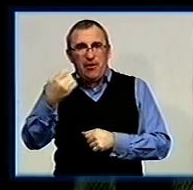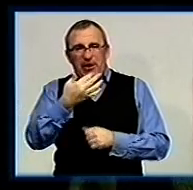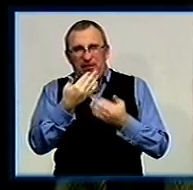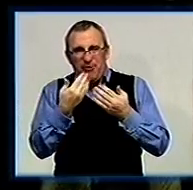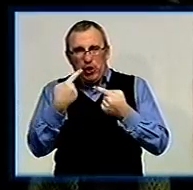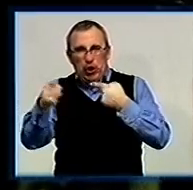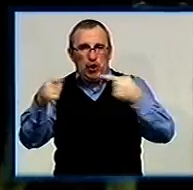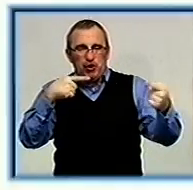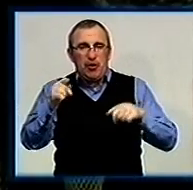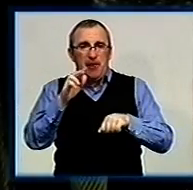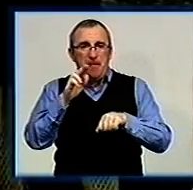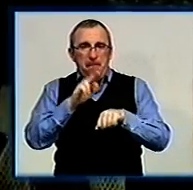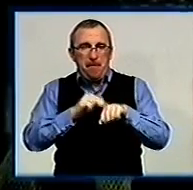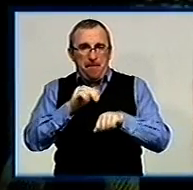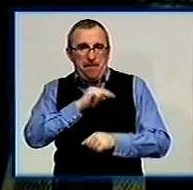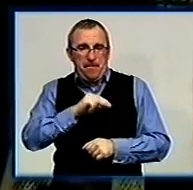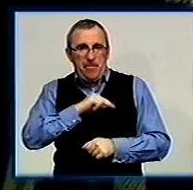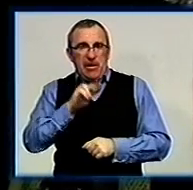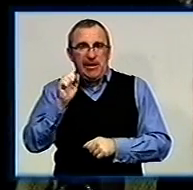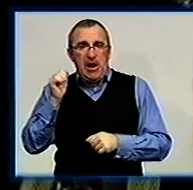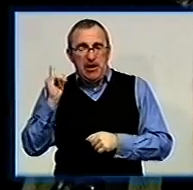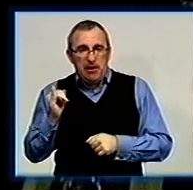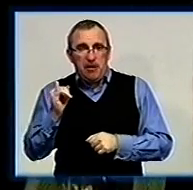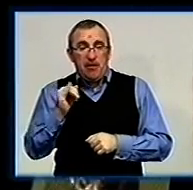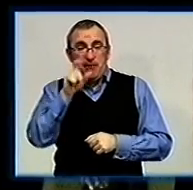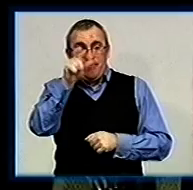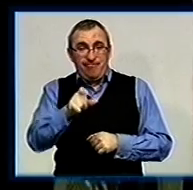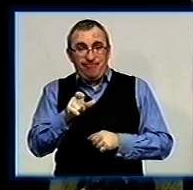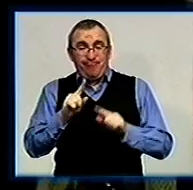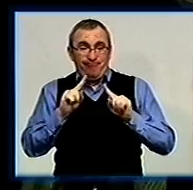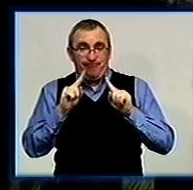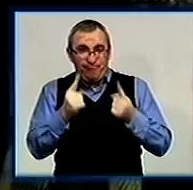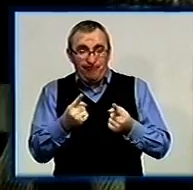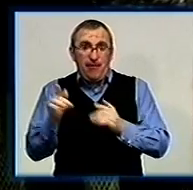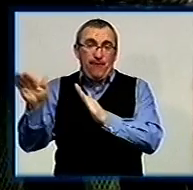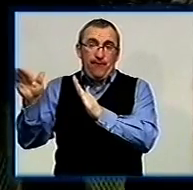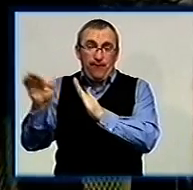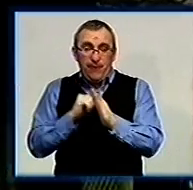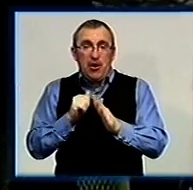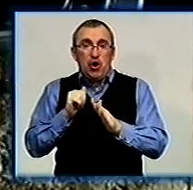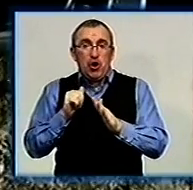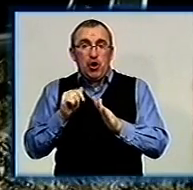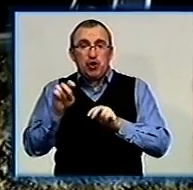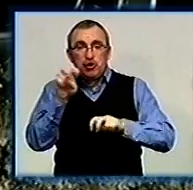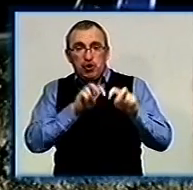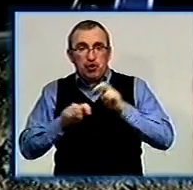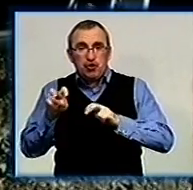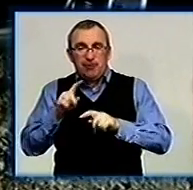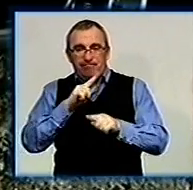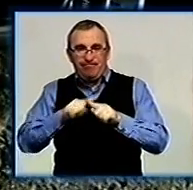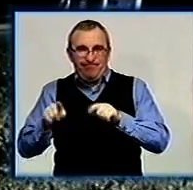працівникам даївців. Водія було затримано та на місце було викликано слідчо-оперативну групу.